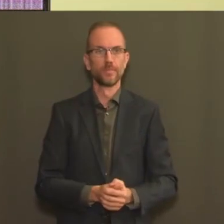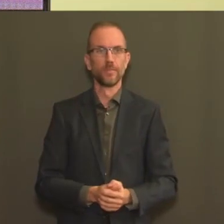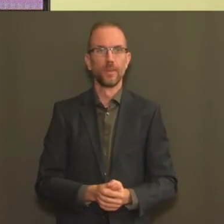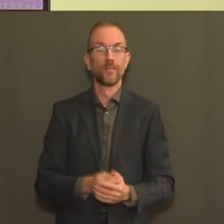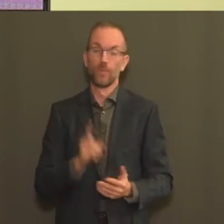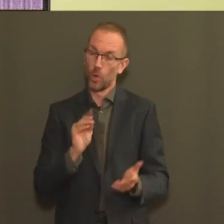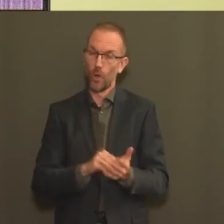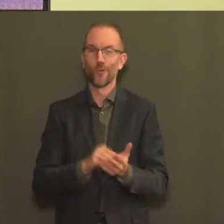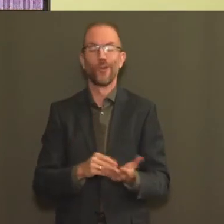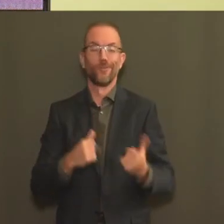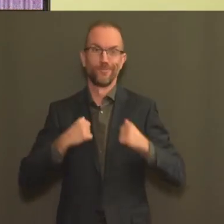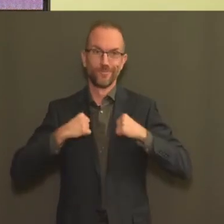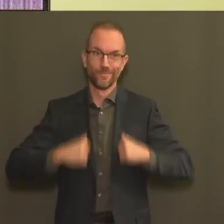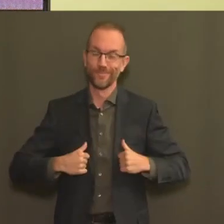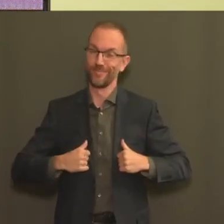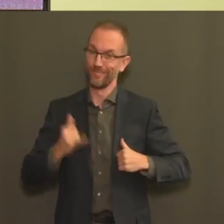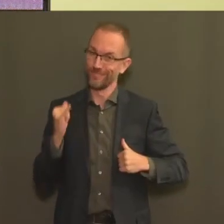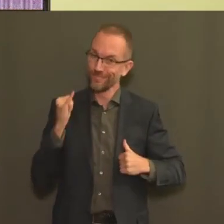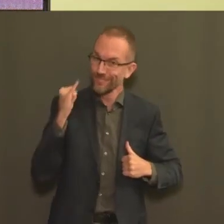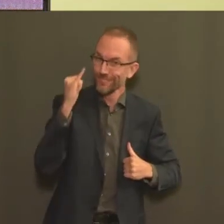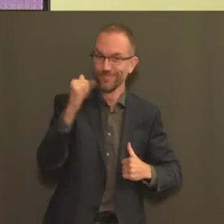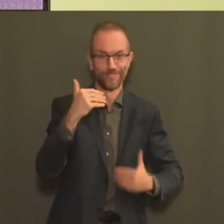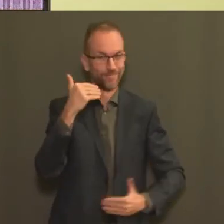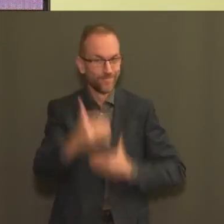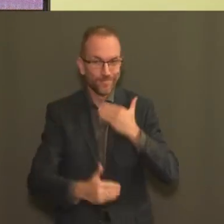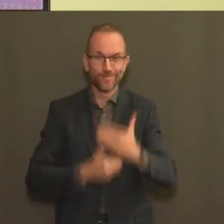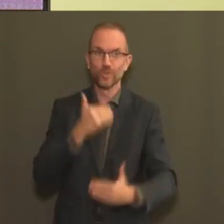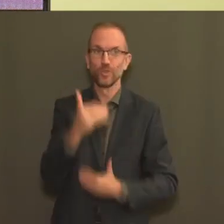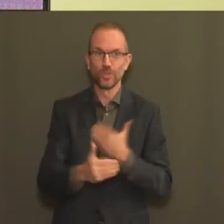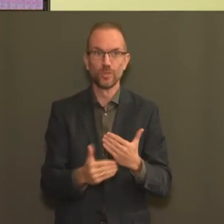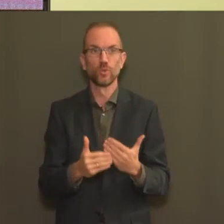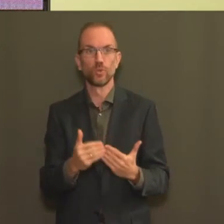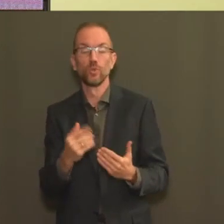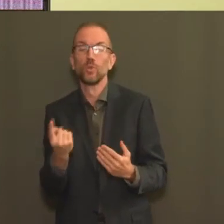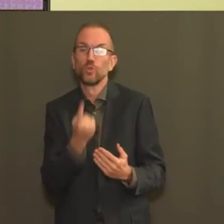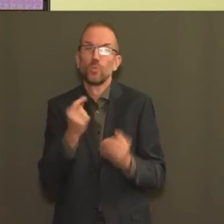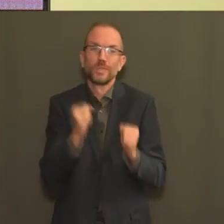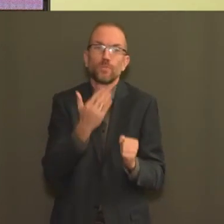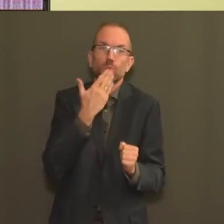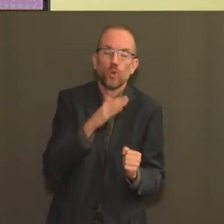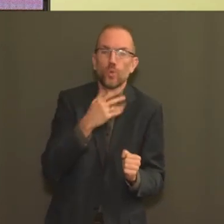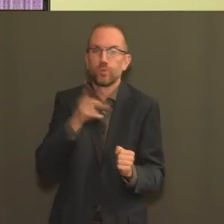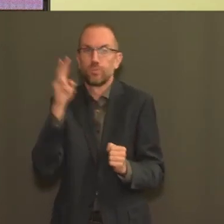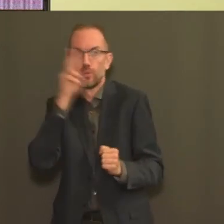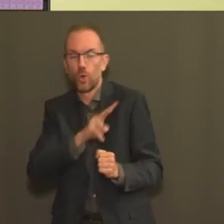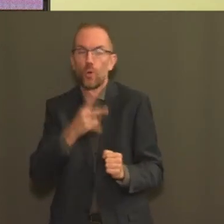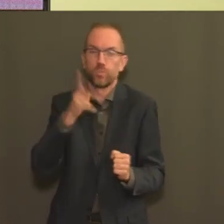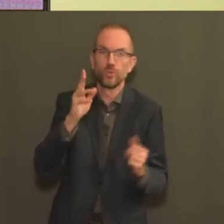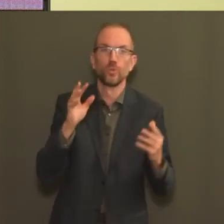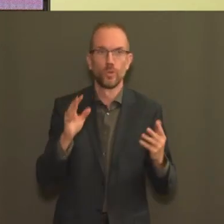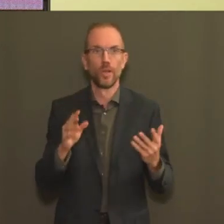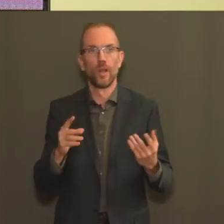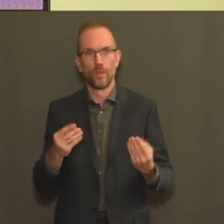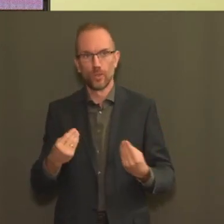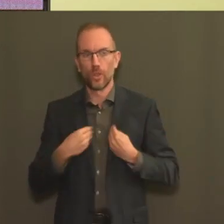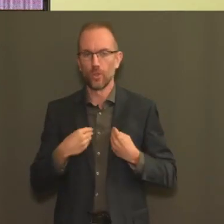possible, l'augmentation de nos actions dans ce domaine qui va nous permettre de rejoindre le printemps et de rejoindre une période